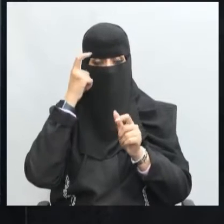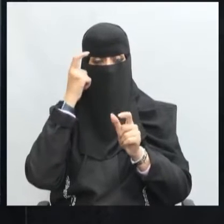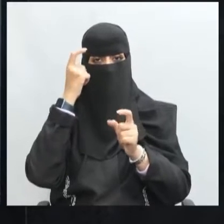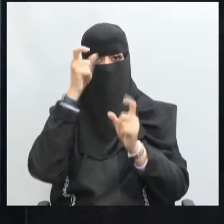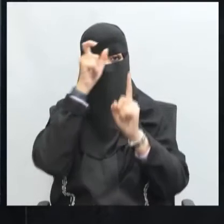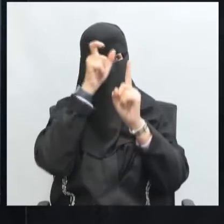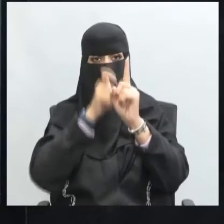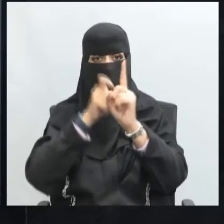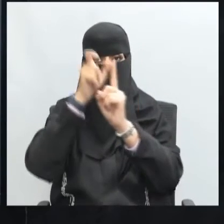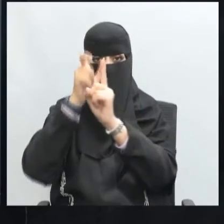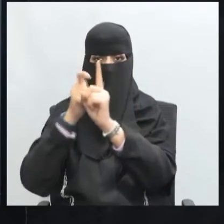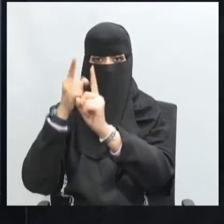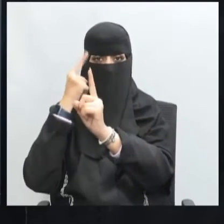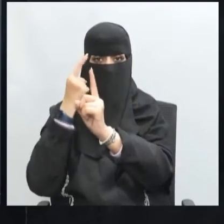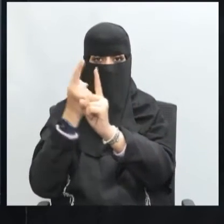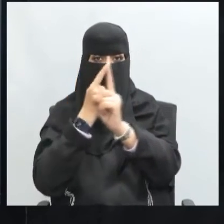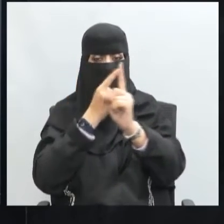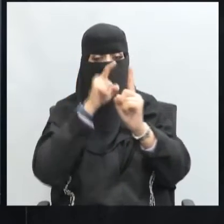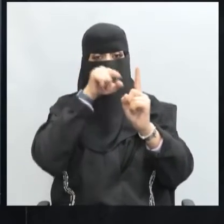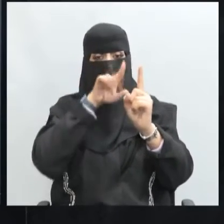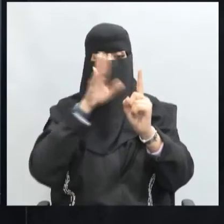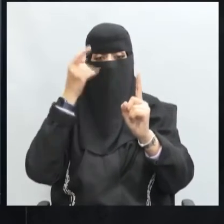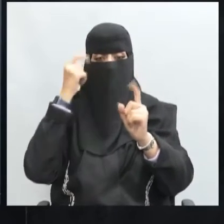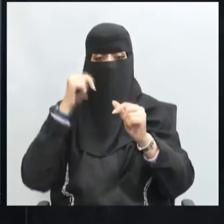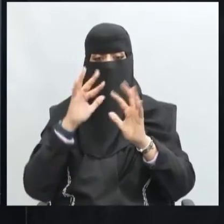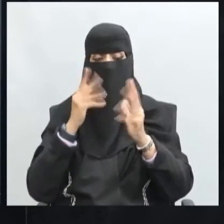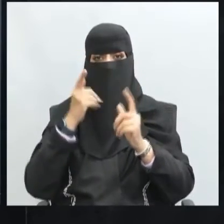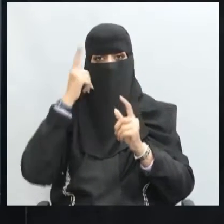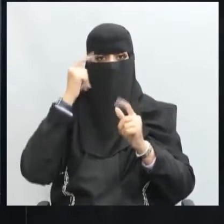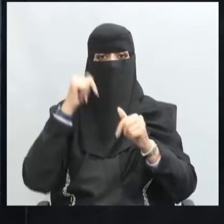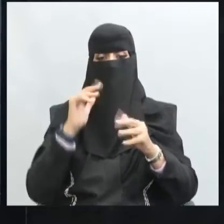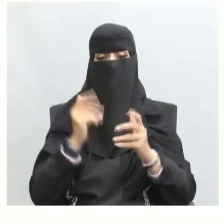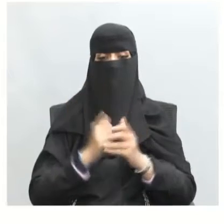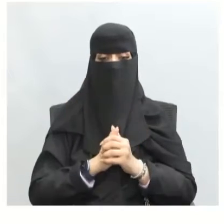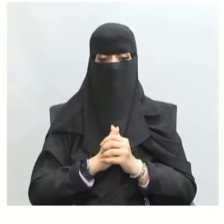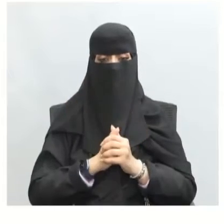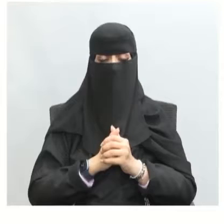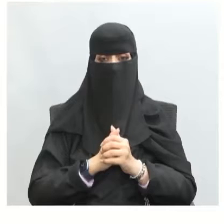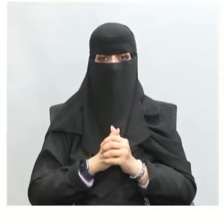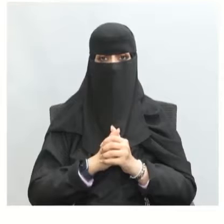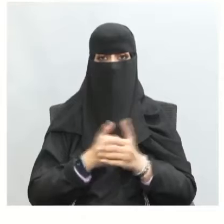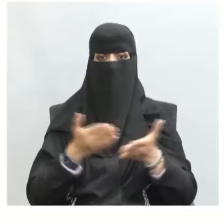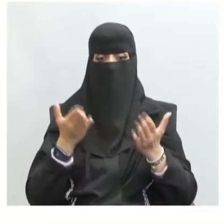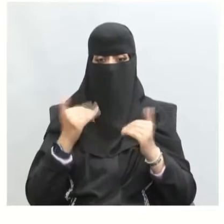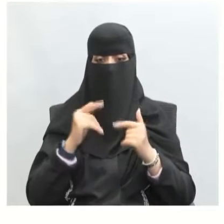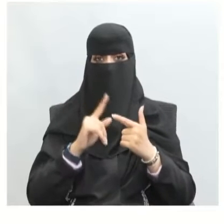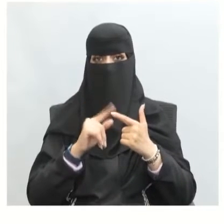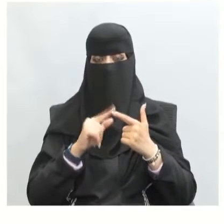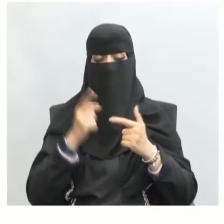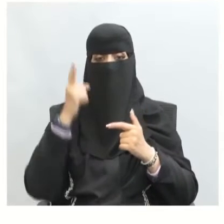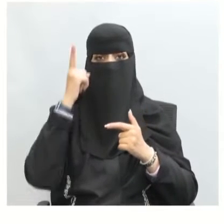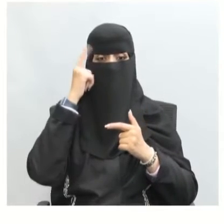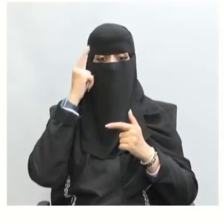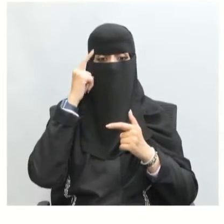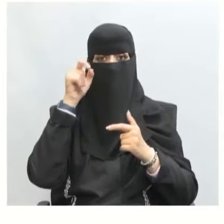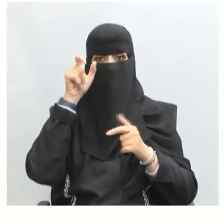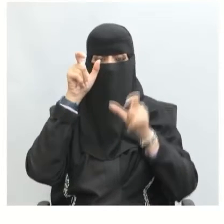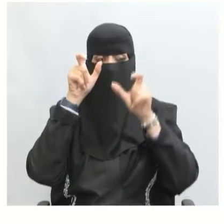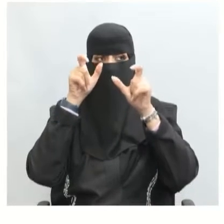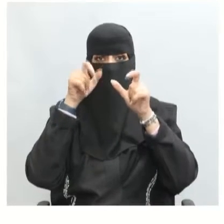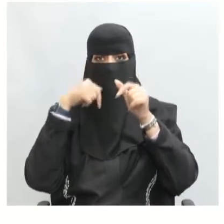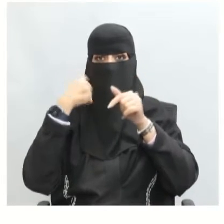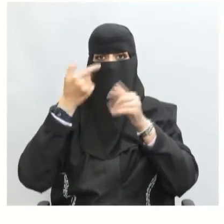الحوار فهم آراء الآخرين ومعرفتها أيضا من فوائد الحوار